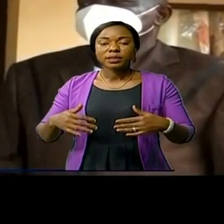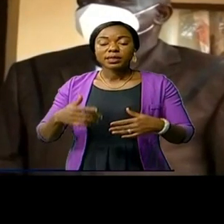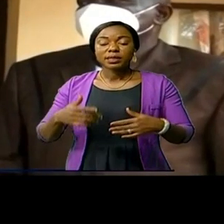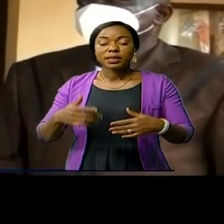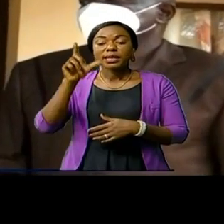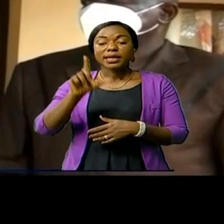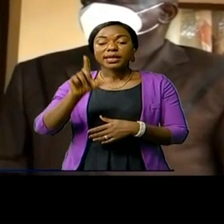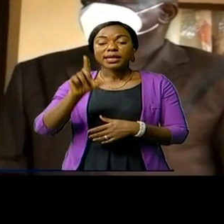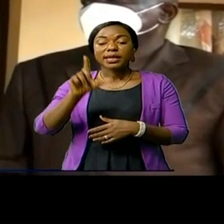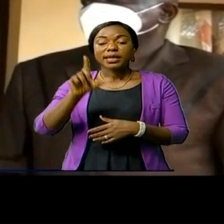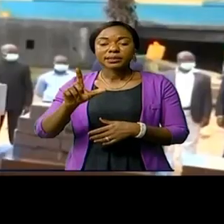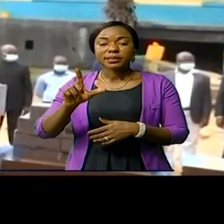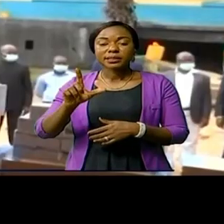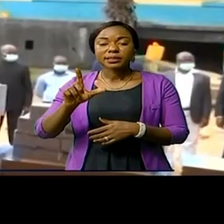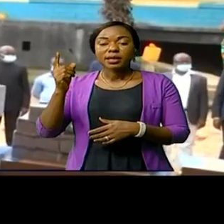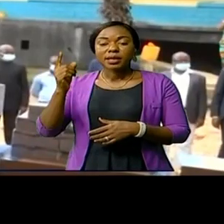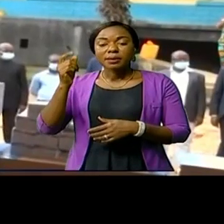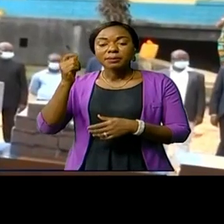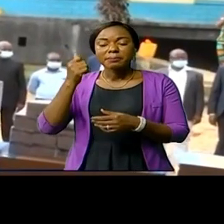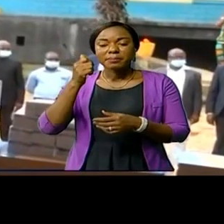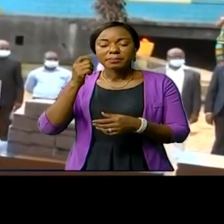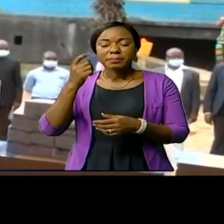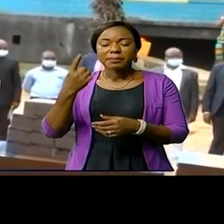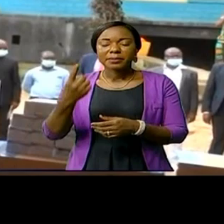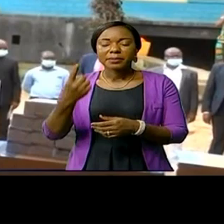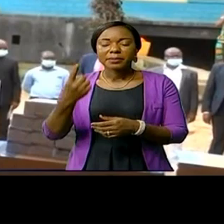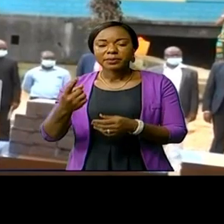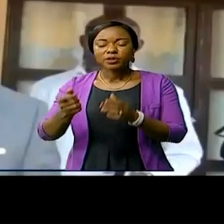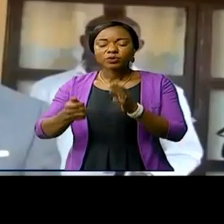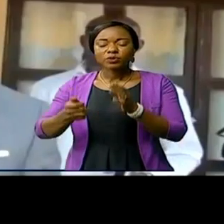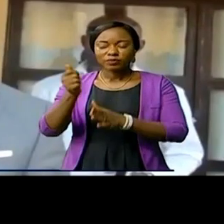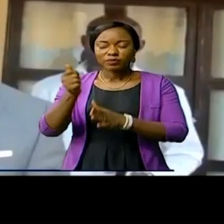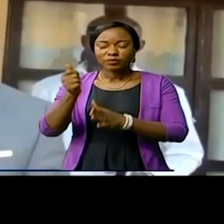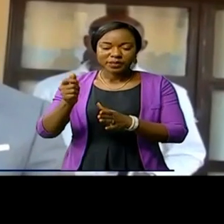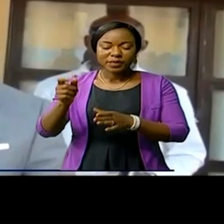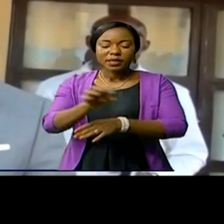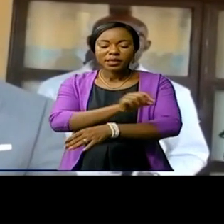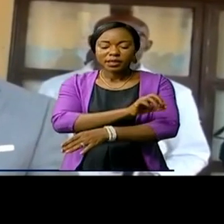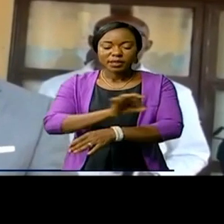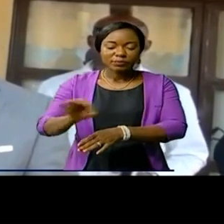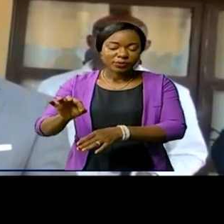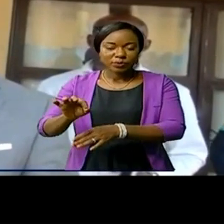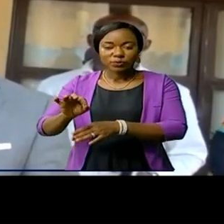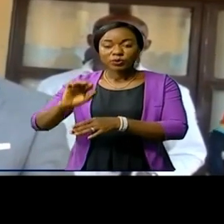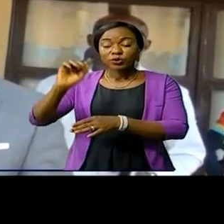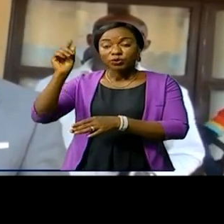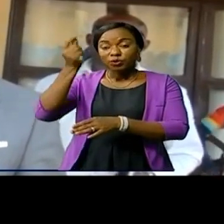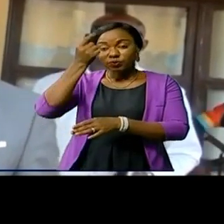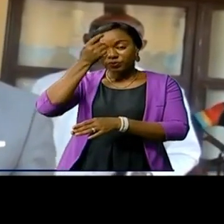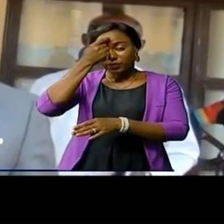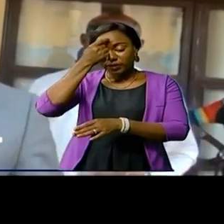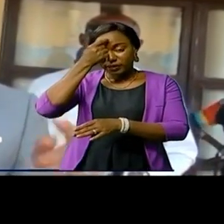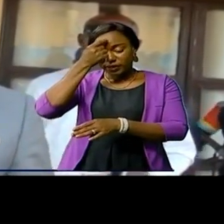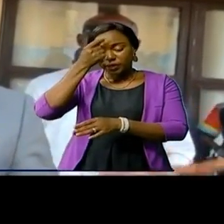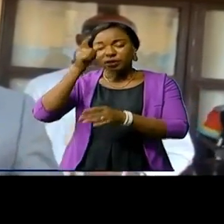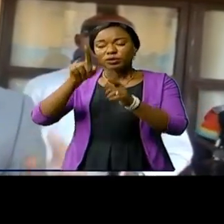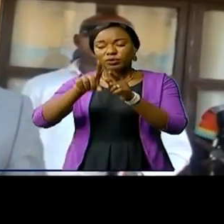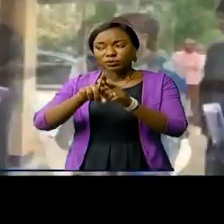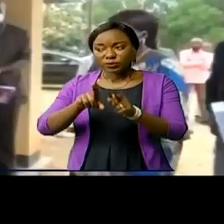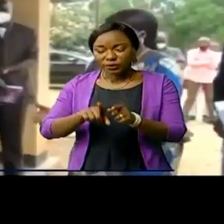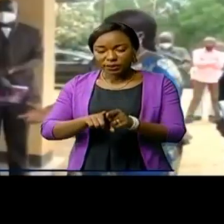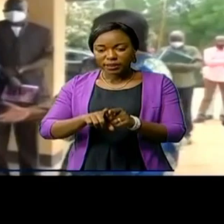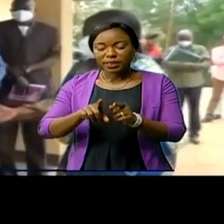1er novembre 2021, devant le cabinet du travail du gouverneur, le gouverneur intérimaire du Maniema, Afani Idris Mangala,